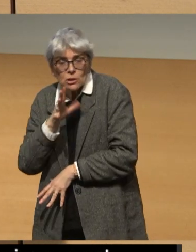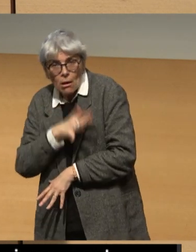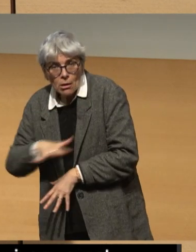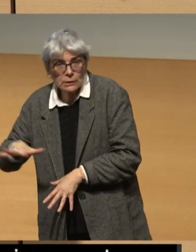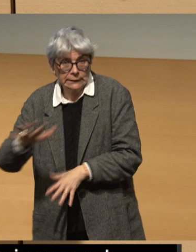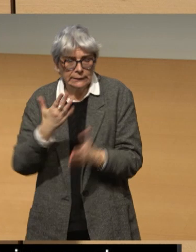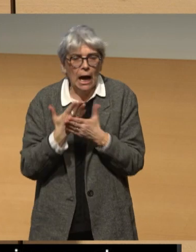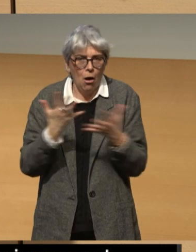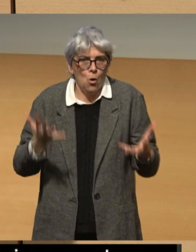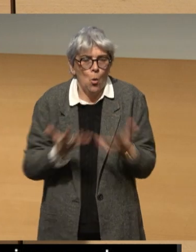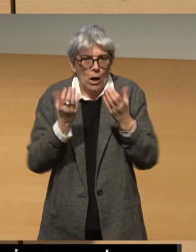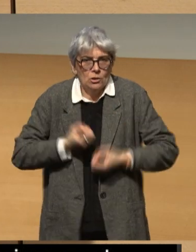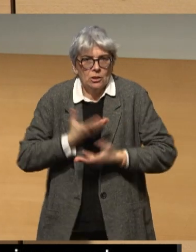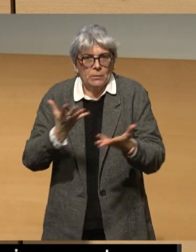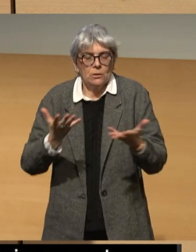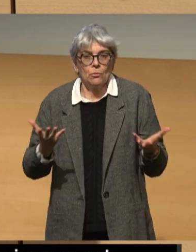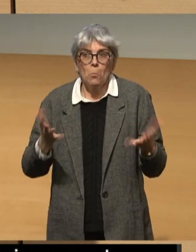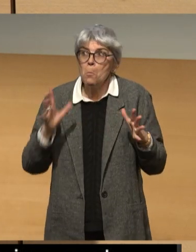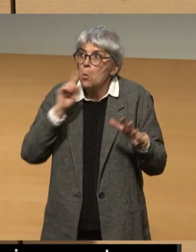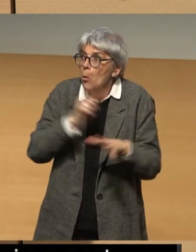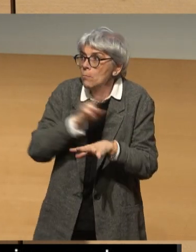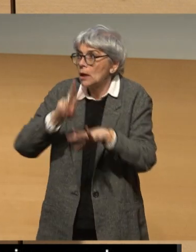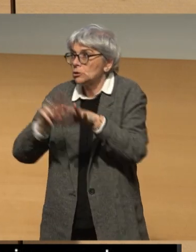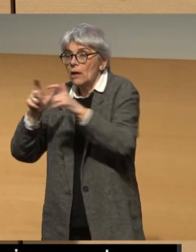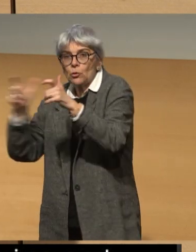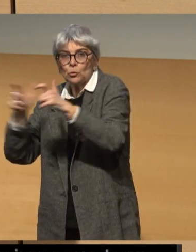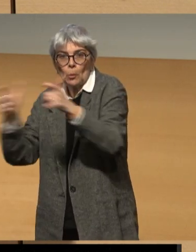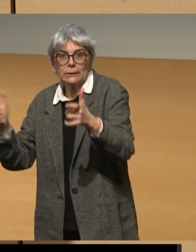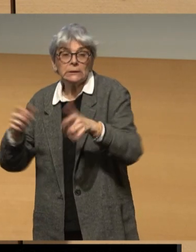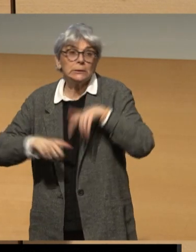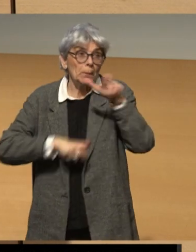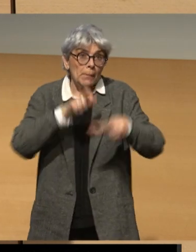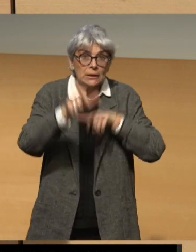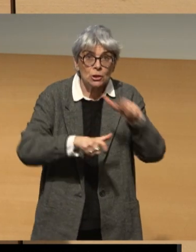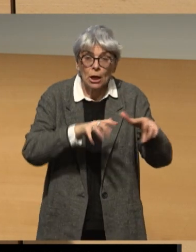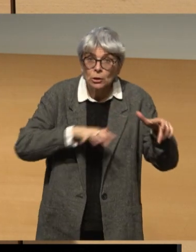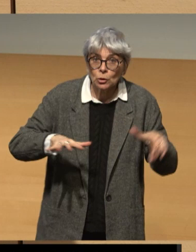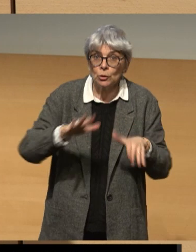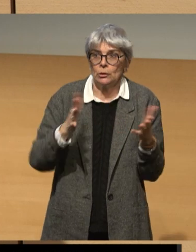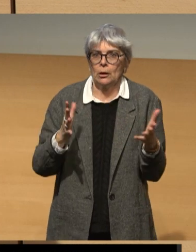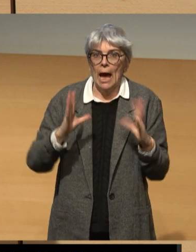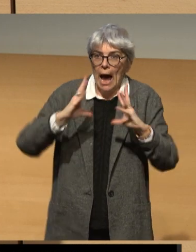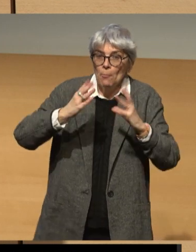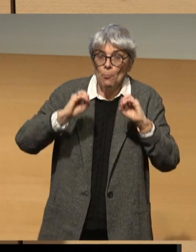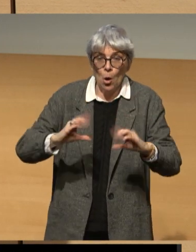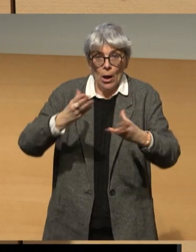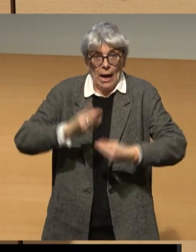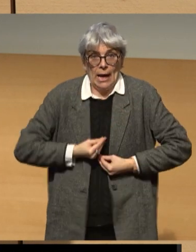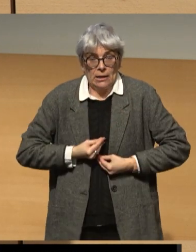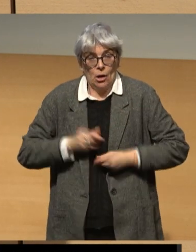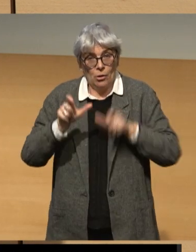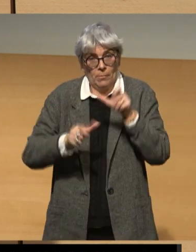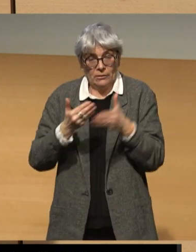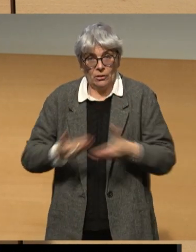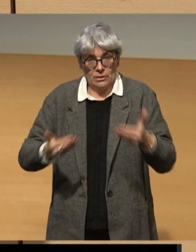peut-être aussi les chefs d'entreprise et toute personne en mesure d'accueillir des personnes en situation de